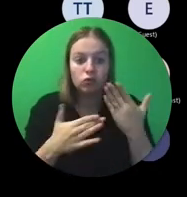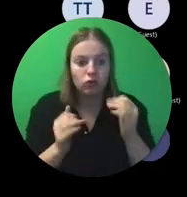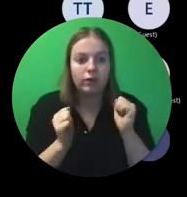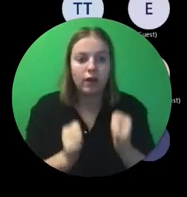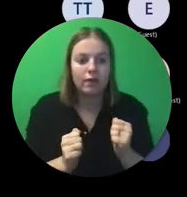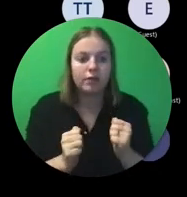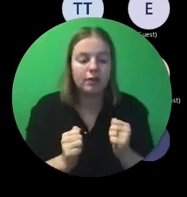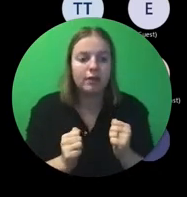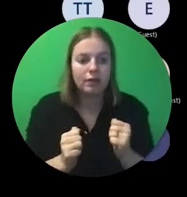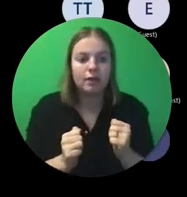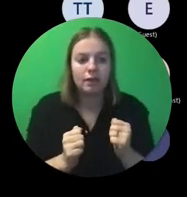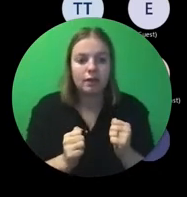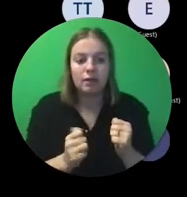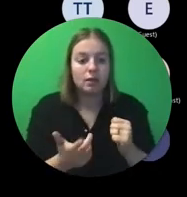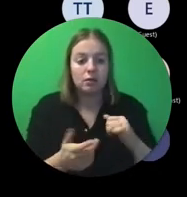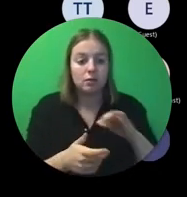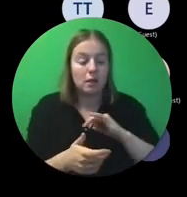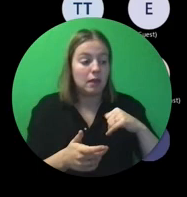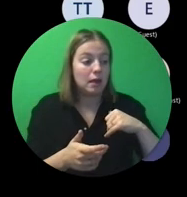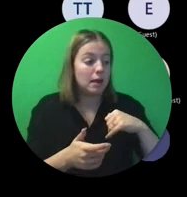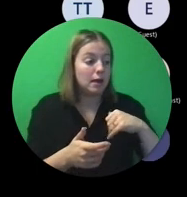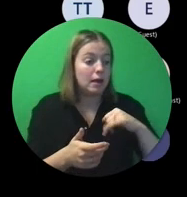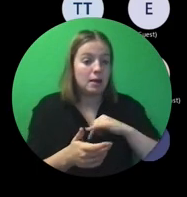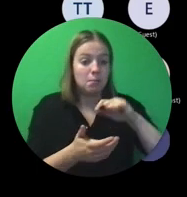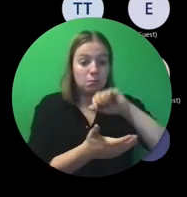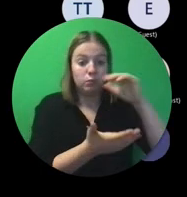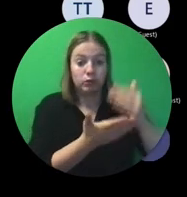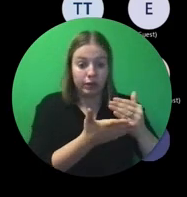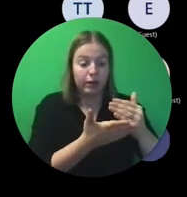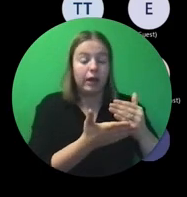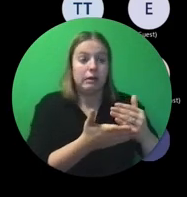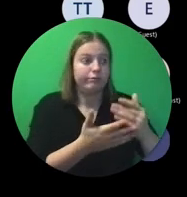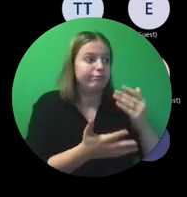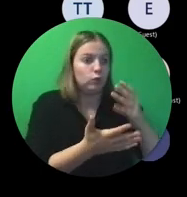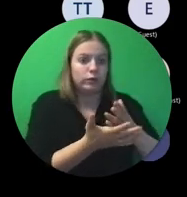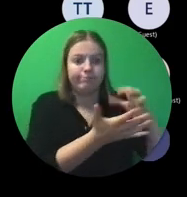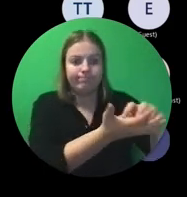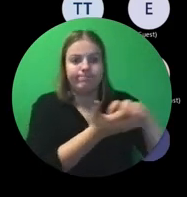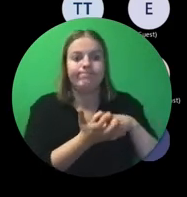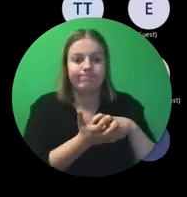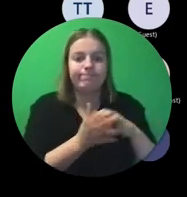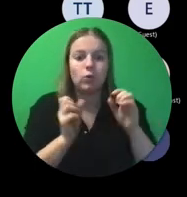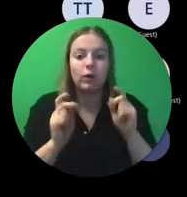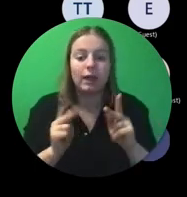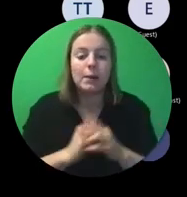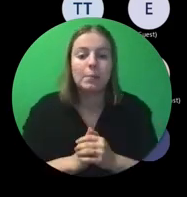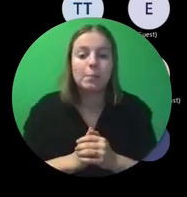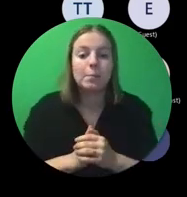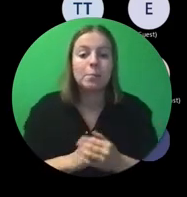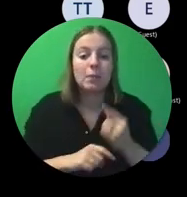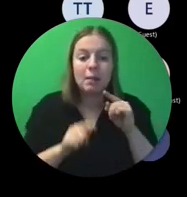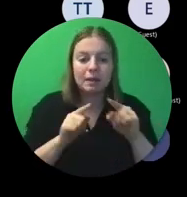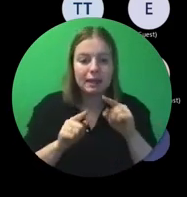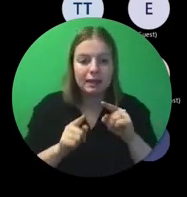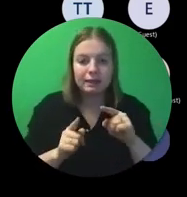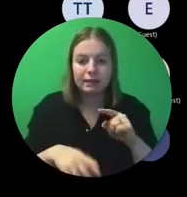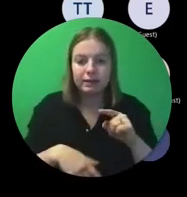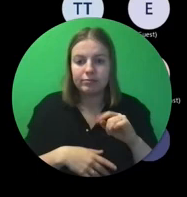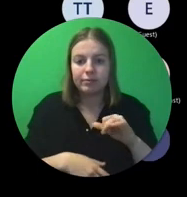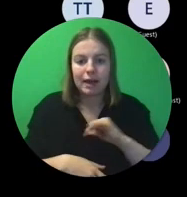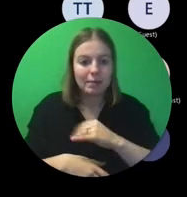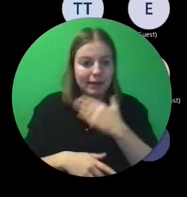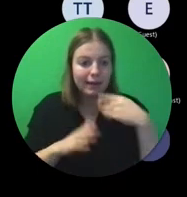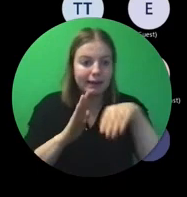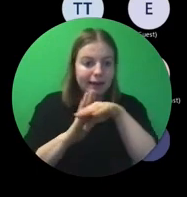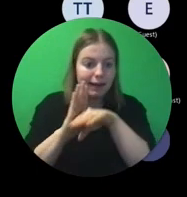En daar is dan een budget op geplakt. En je hebt dat budget gekregen. Maar dat wil zeggen dat er eigenlijk nauwelijks regels zijn